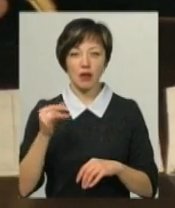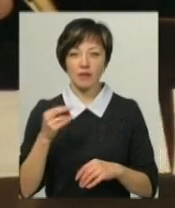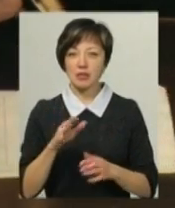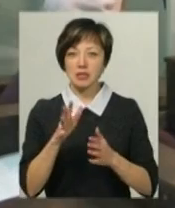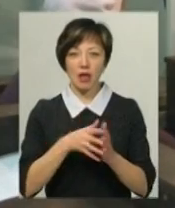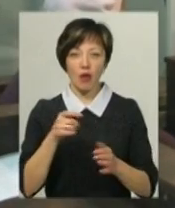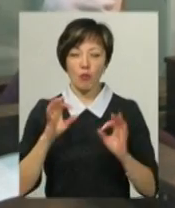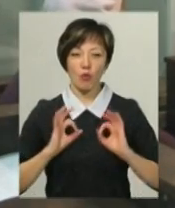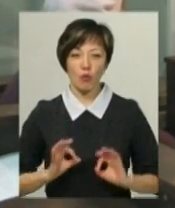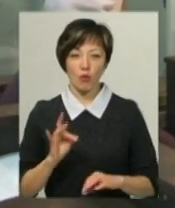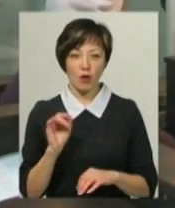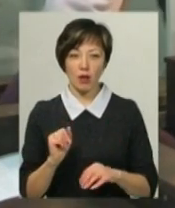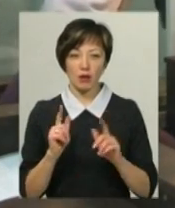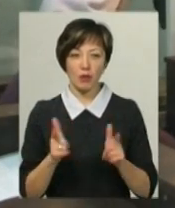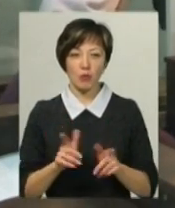не погодився.